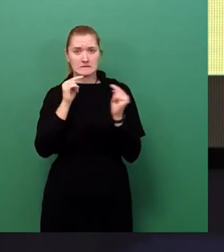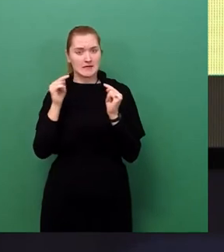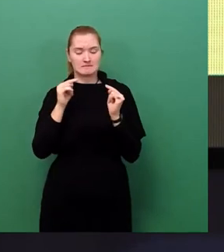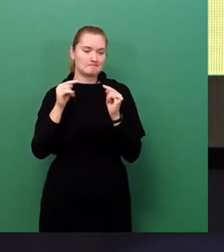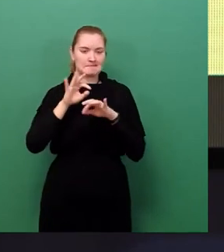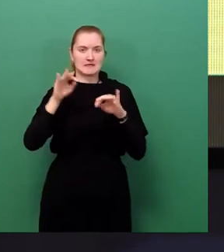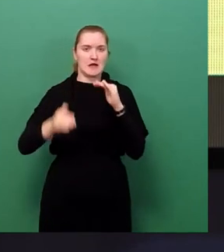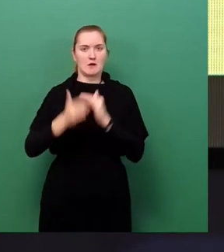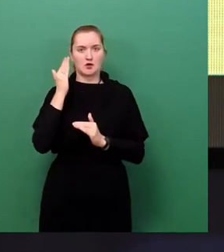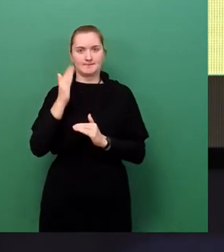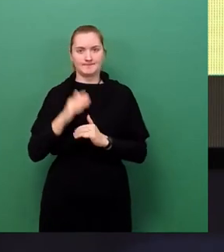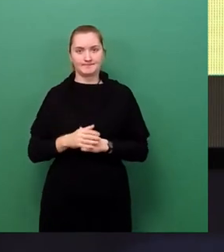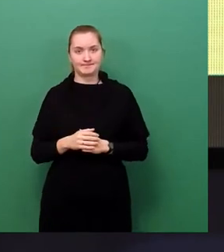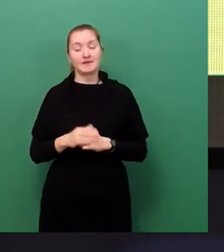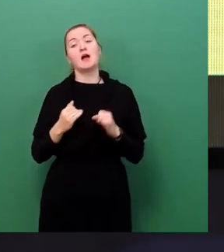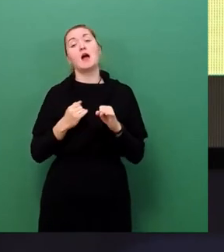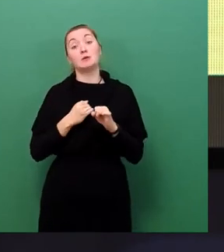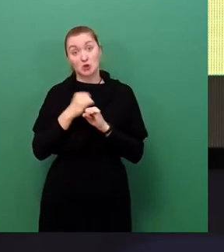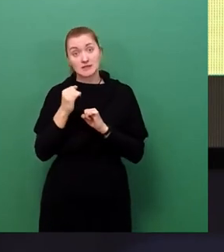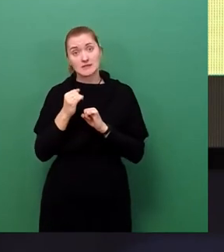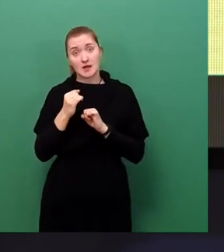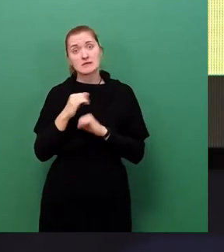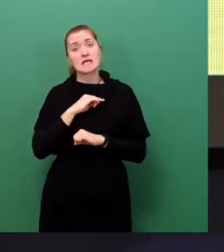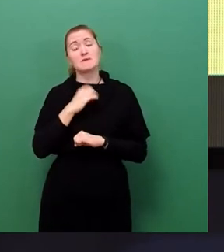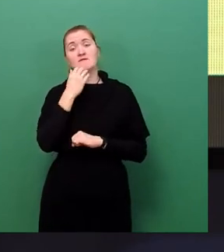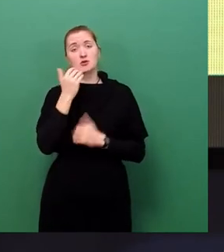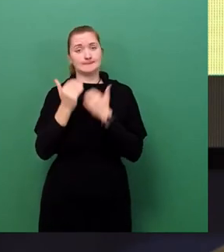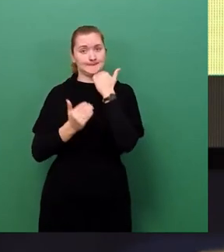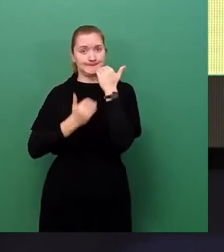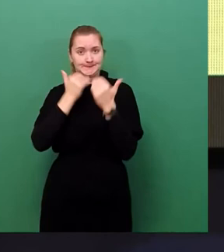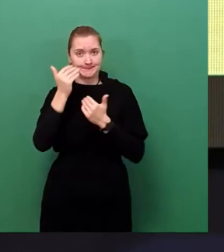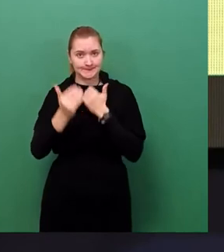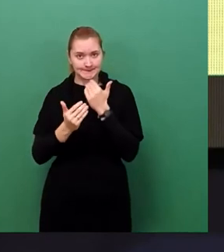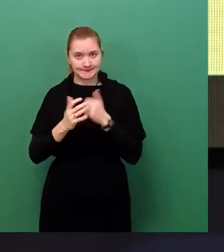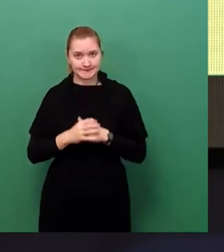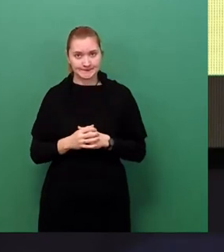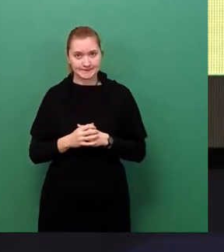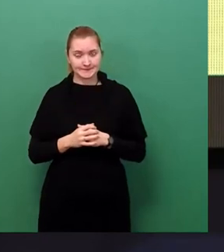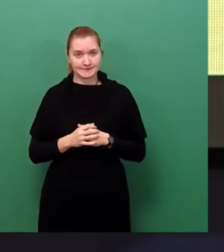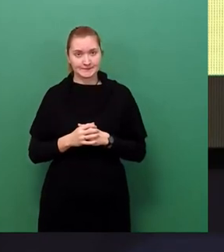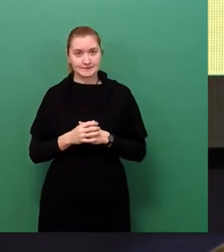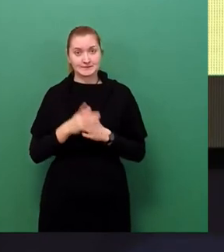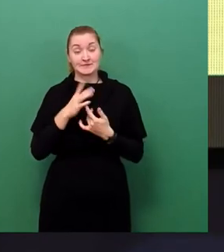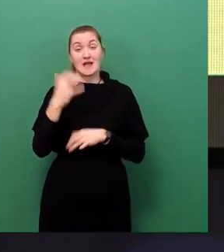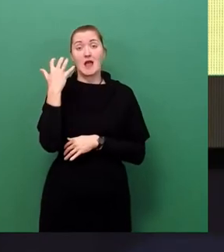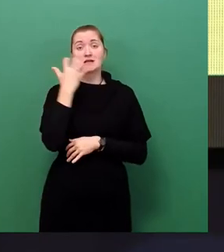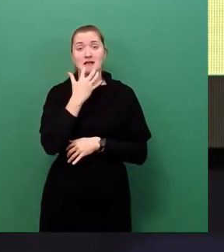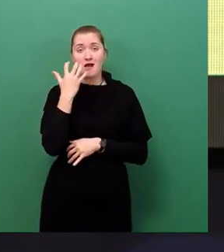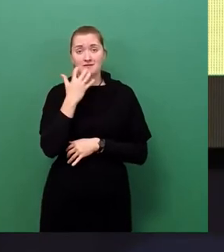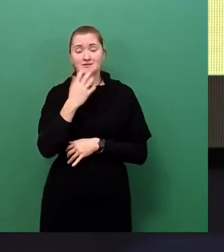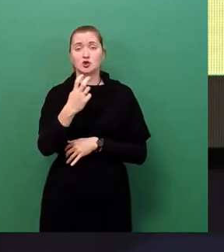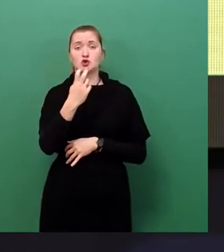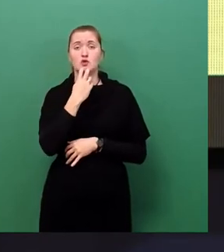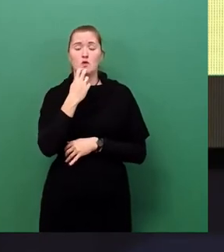Ich möchte dennoch die Gelegenheit nutzen, einige Worte hier auszuführen. Die Beschaffungskosten für Gas, Strom und so weiter